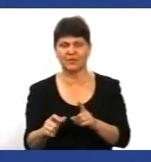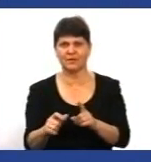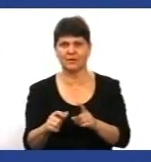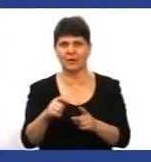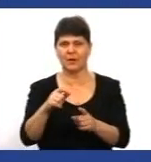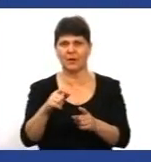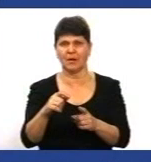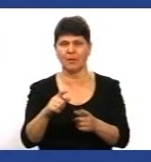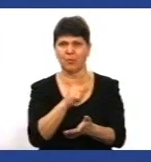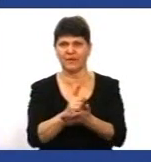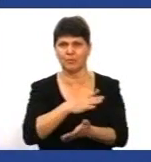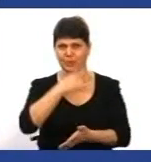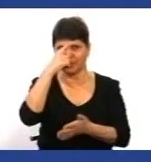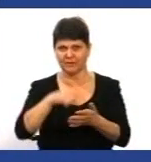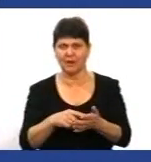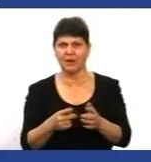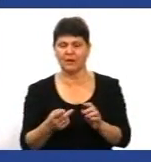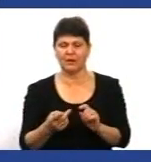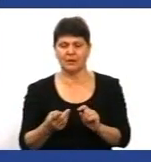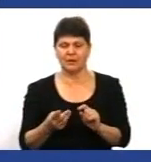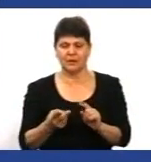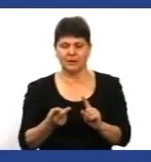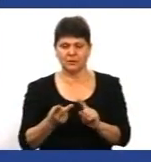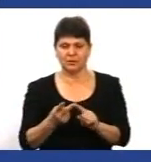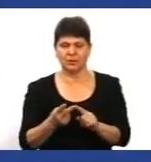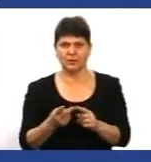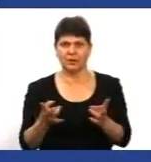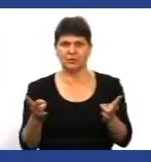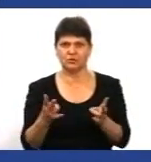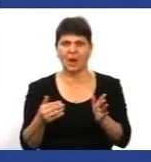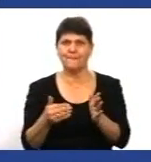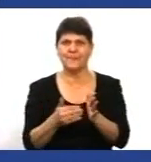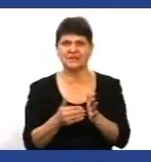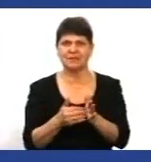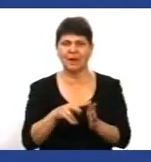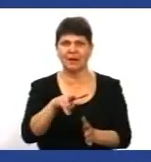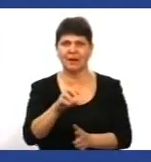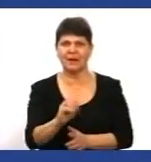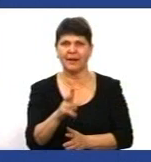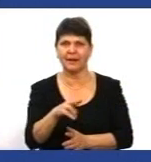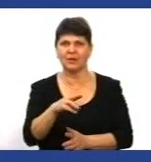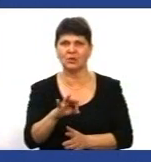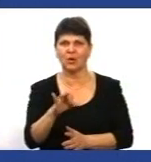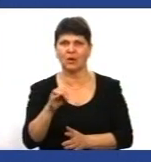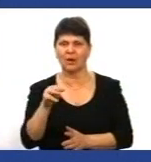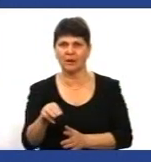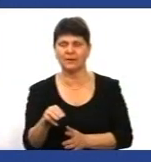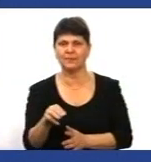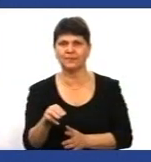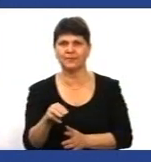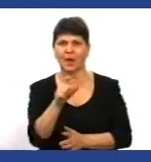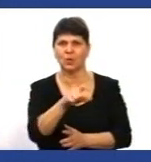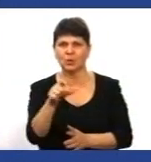друге – різко наростити явку. Звичайно, потрібно взяти максимально електорат тих людей, які близькі йому